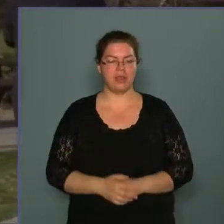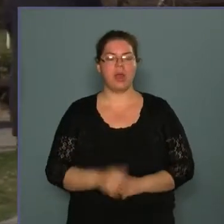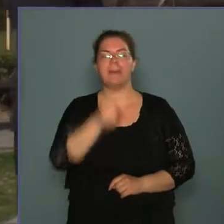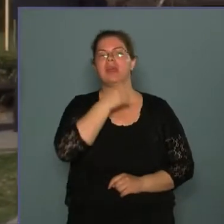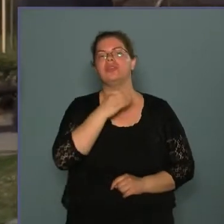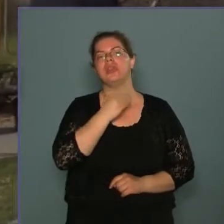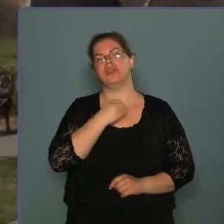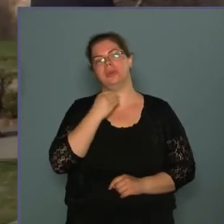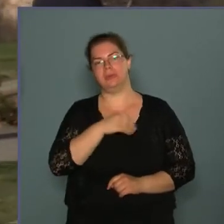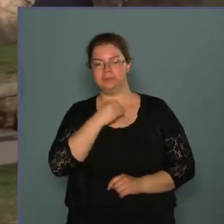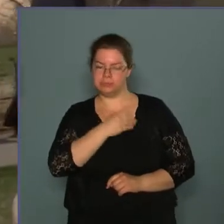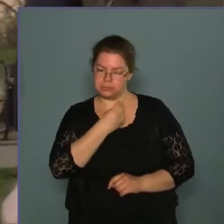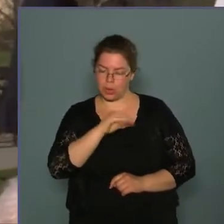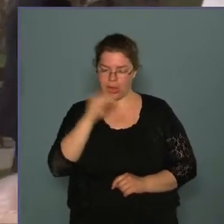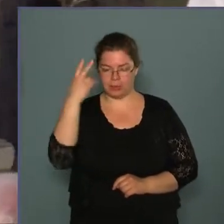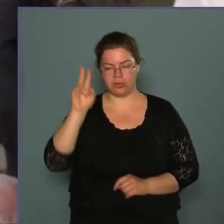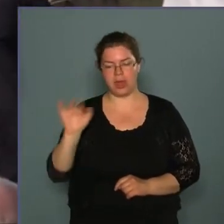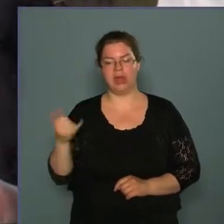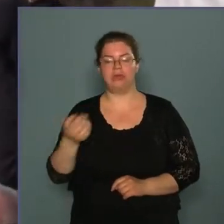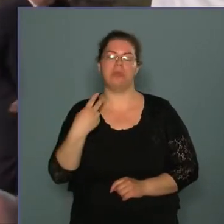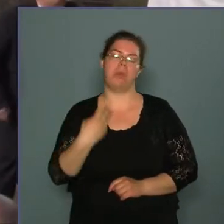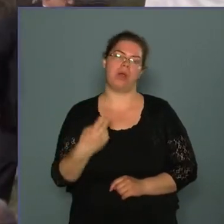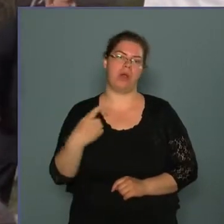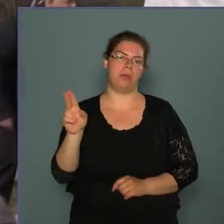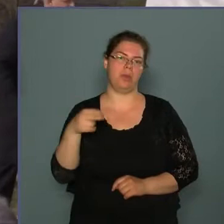és maga a művész lepleszte le az ünneplők előtt.